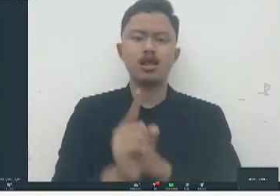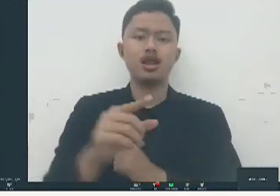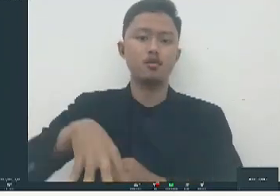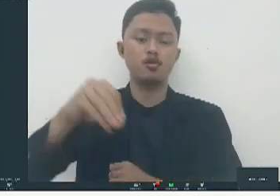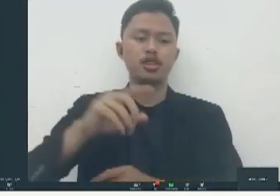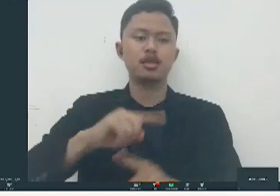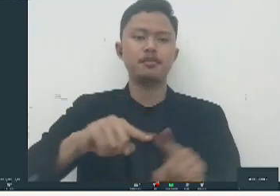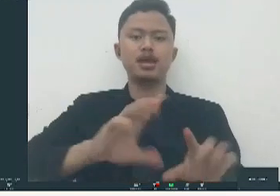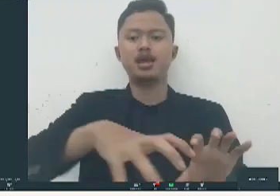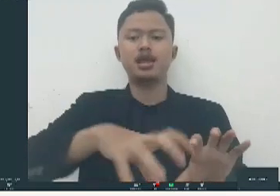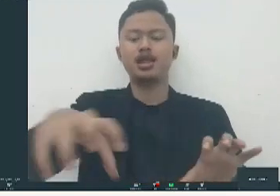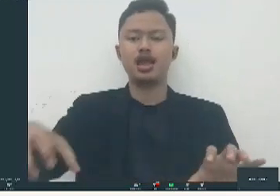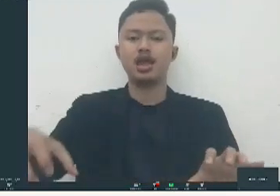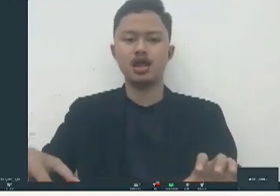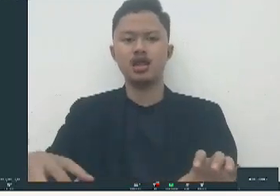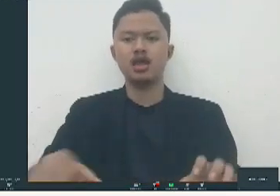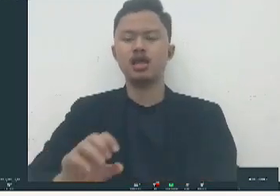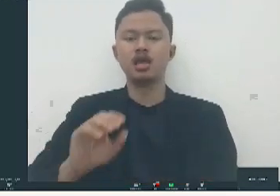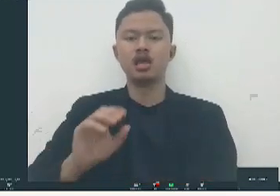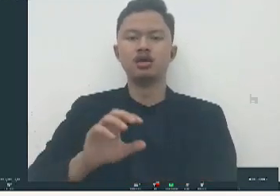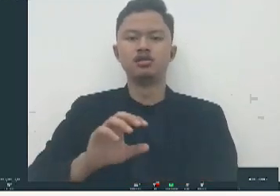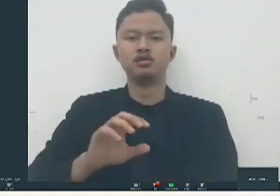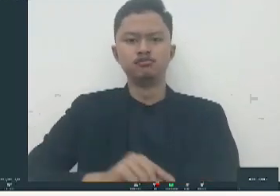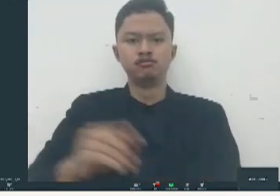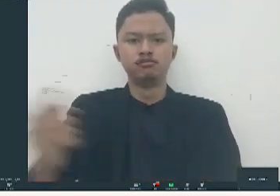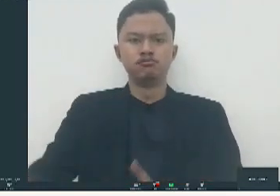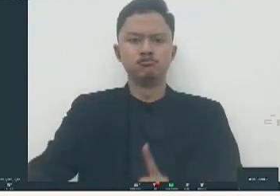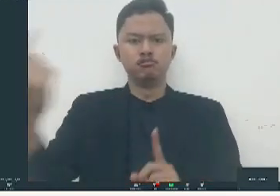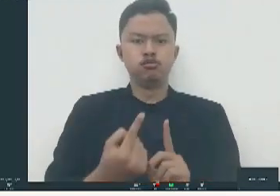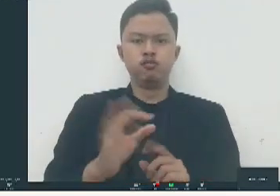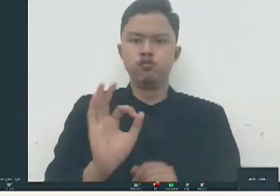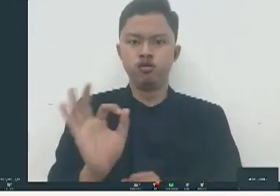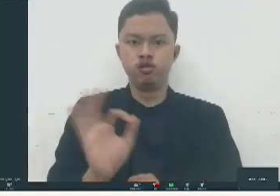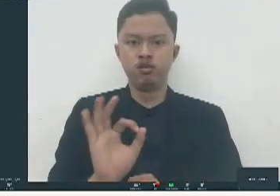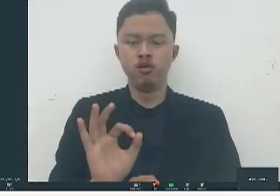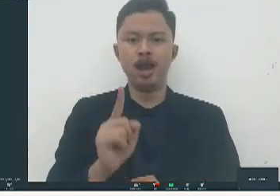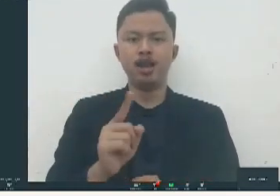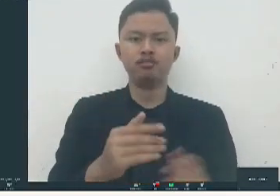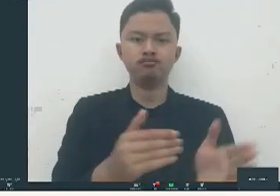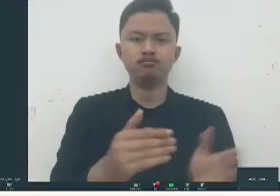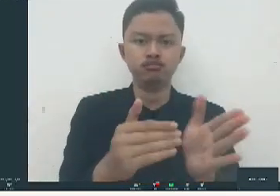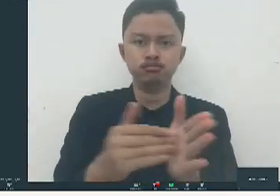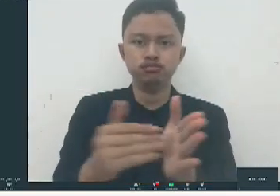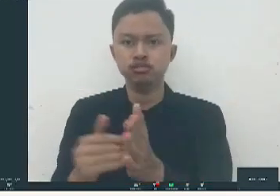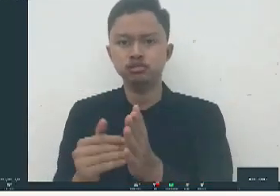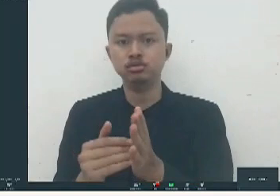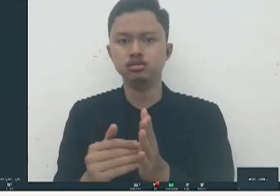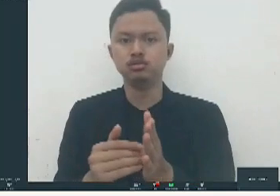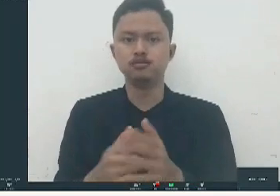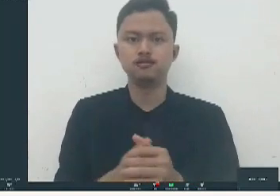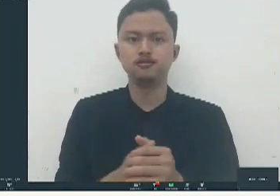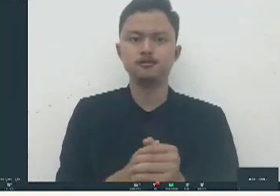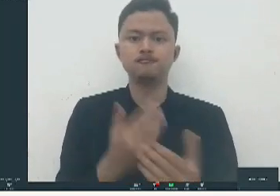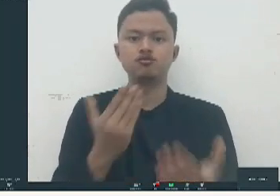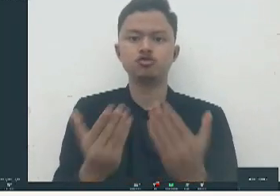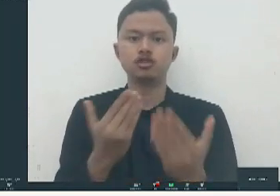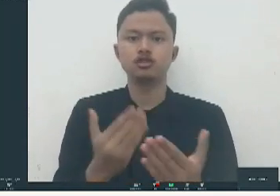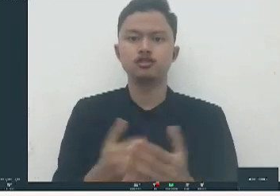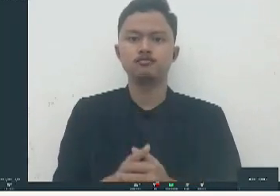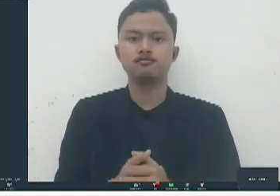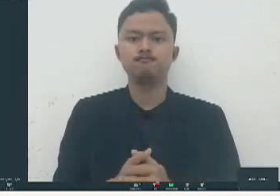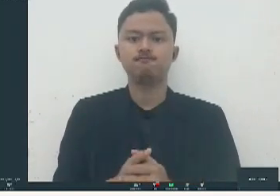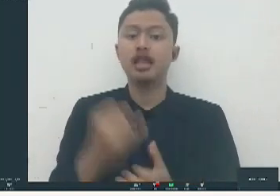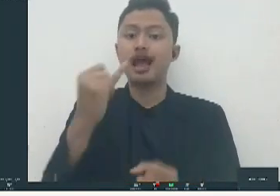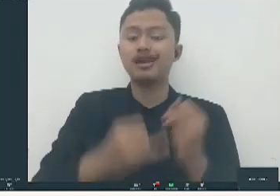juga belum sampai ya sehingga masih banyak sekali hal-hal yang yang mungkin jadinya akhirnya salah